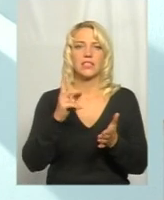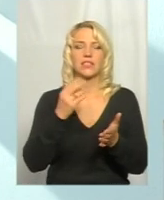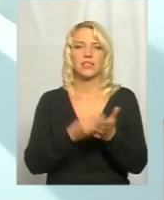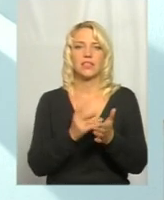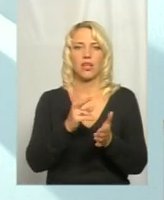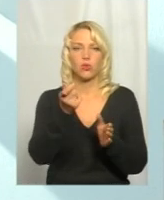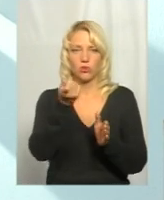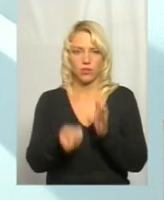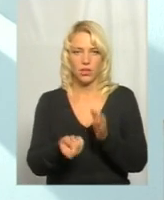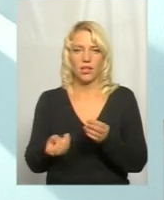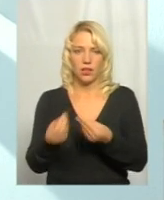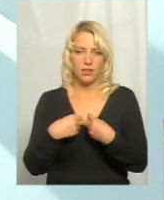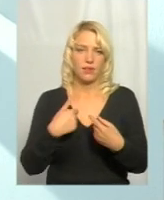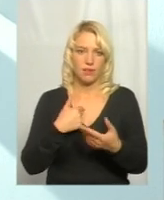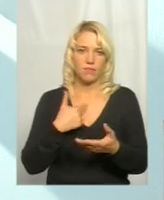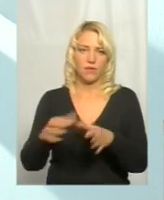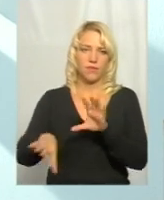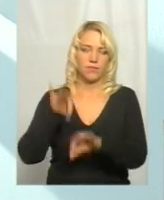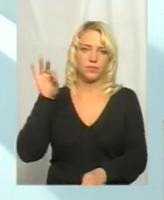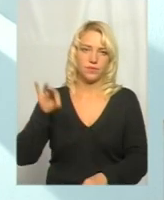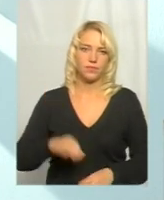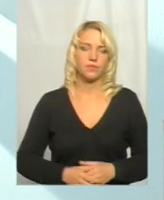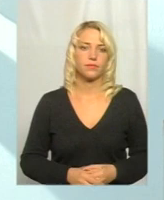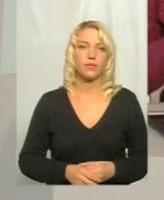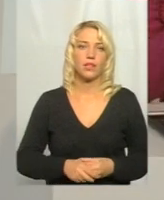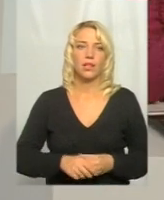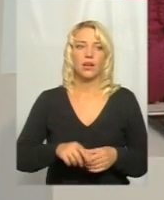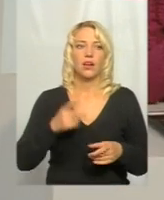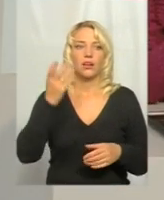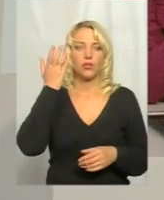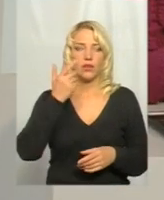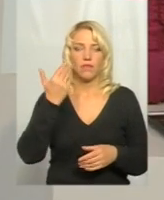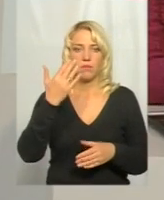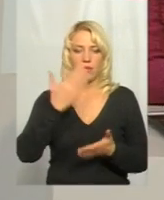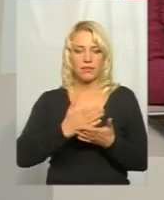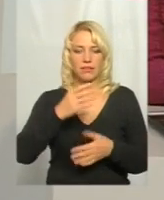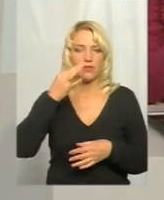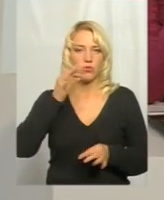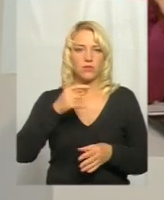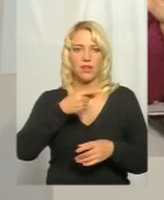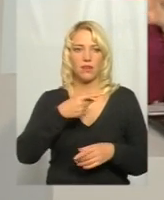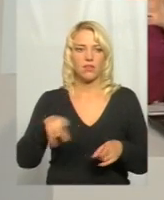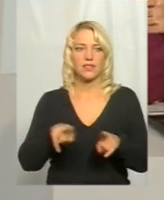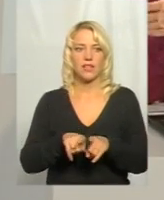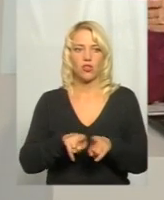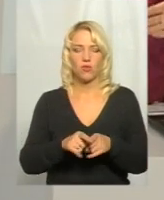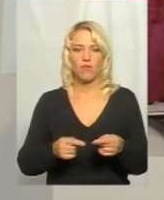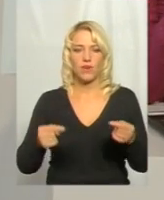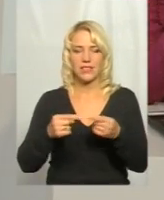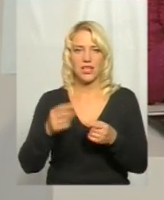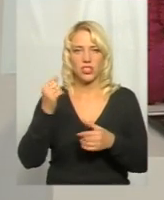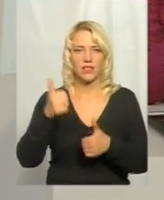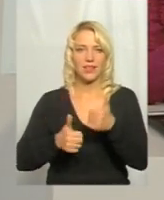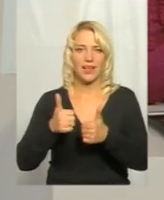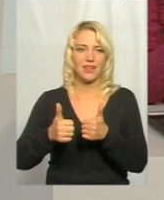відповідно, вплинути ми на них не можемо. Зрозуміло. Тобто, навіть якщо маєте досвід якийсь негативний, то все одно, визначально, на тендері